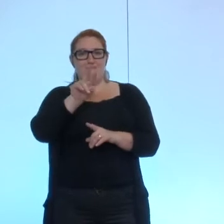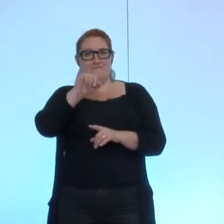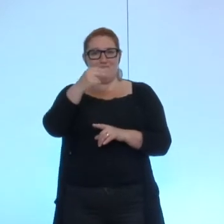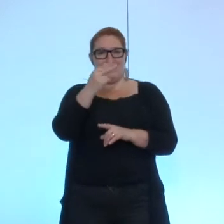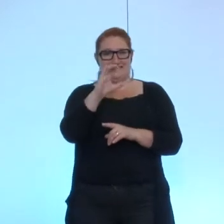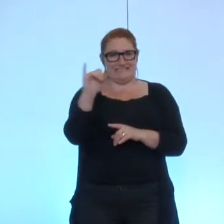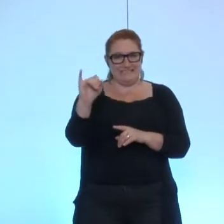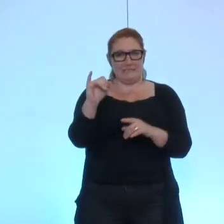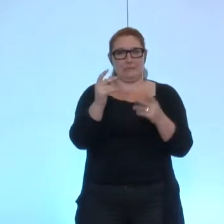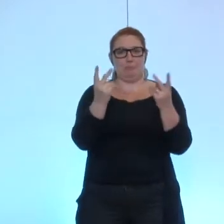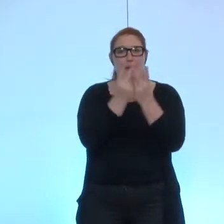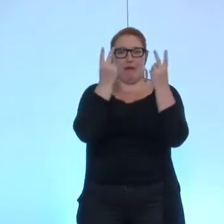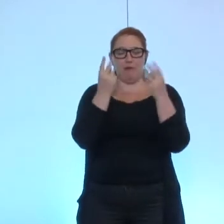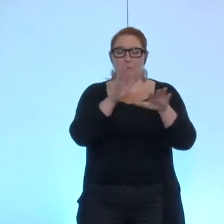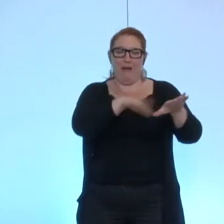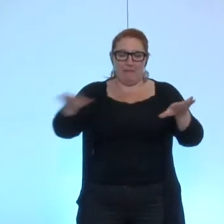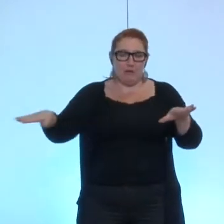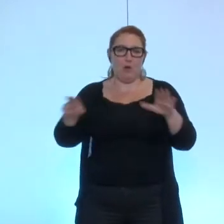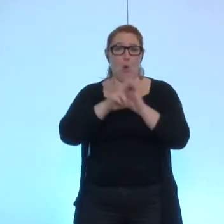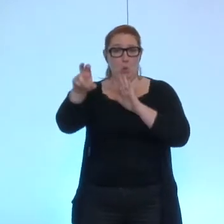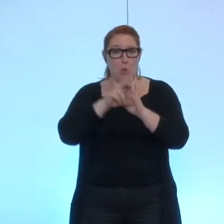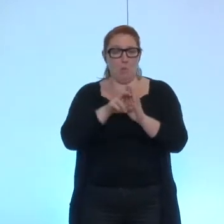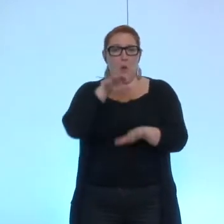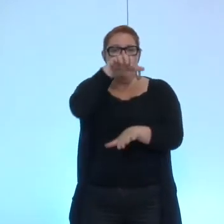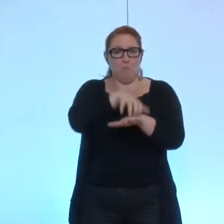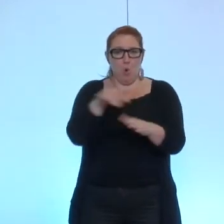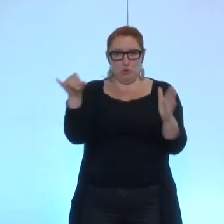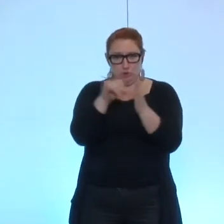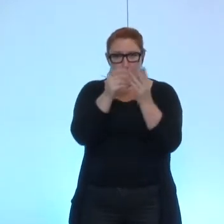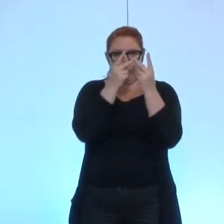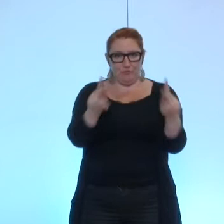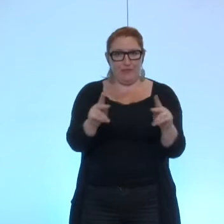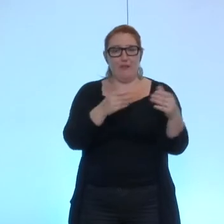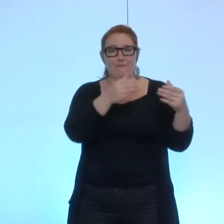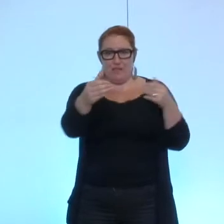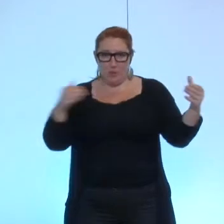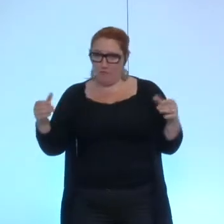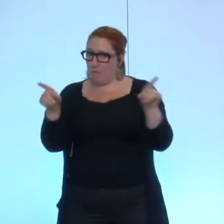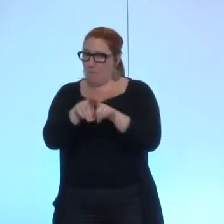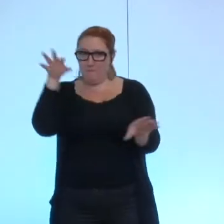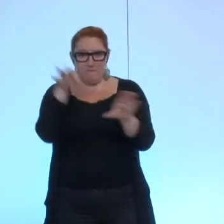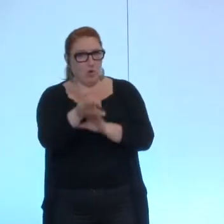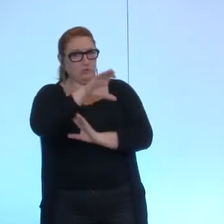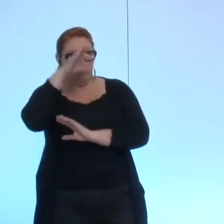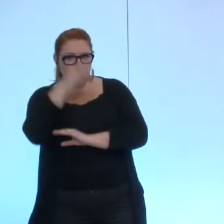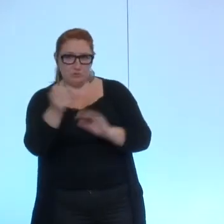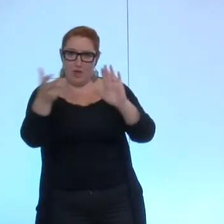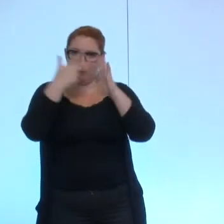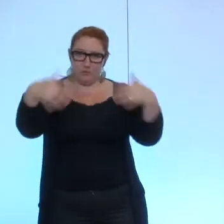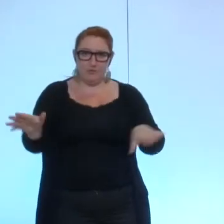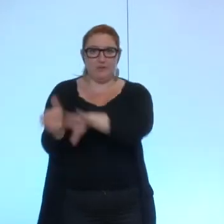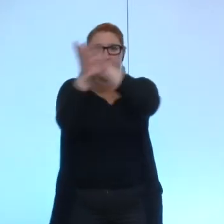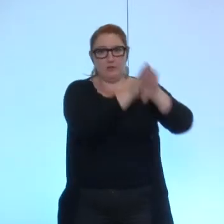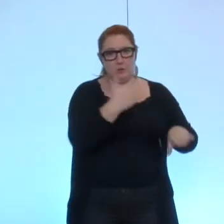le pôle centre-ville Villeneuve même vote unanimité cette délibération est adoptée délibération numéro